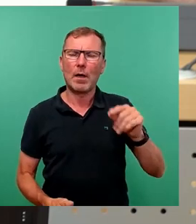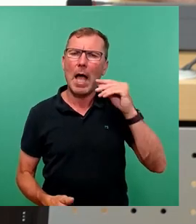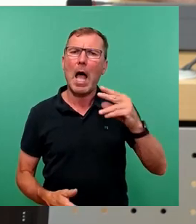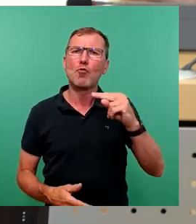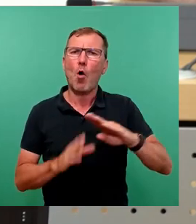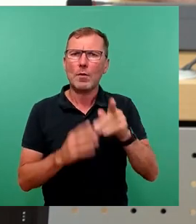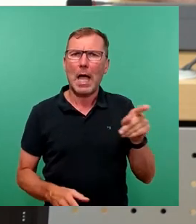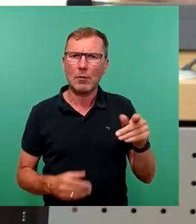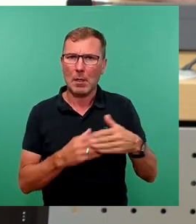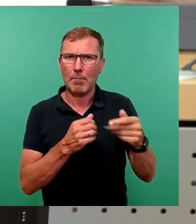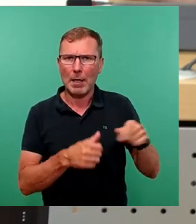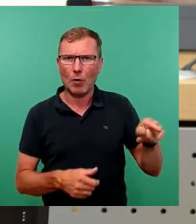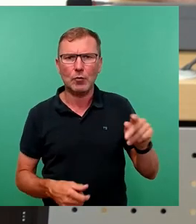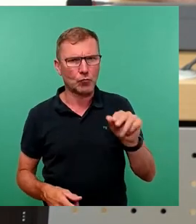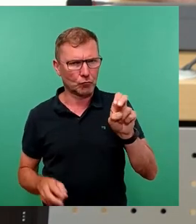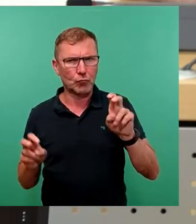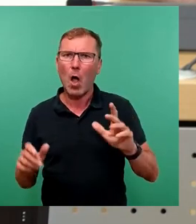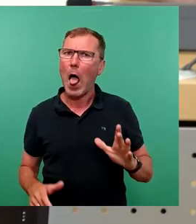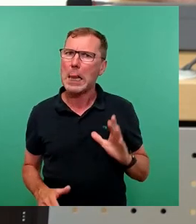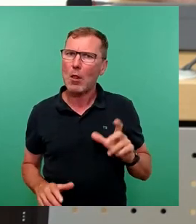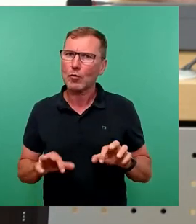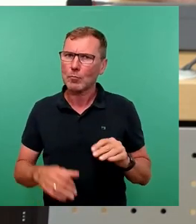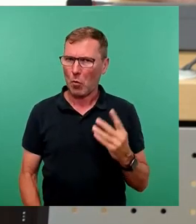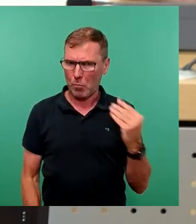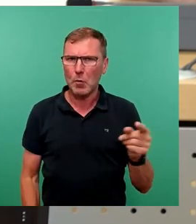dort bestimmt auch ein hübsches Luxusbüro mit abbekommen.